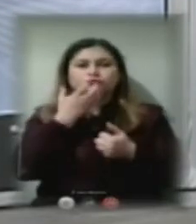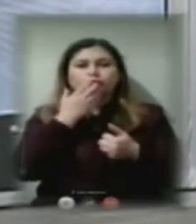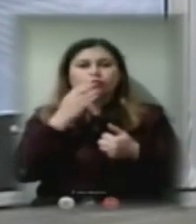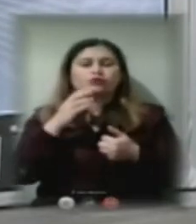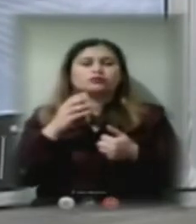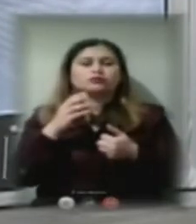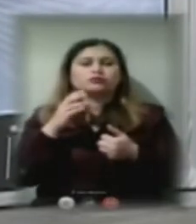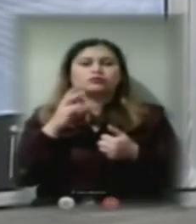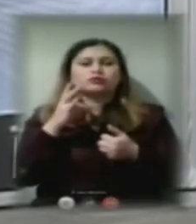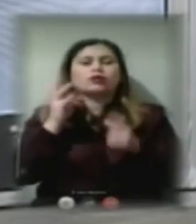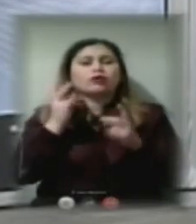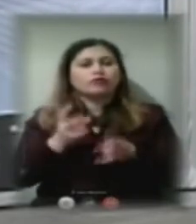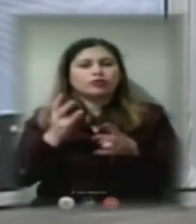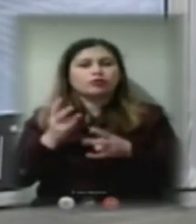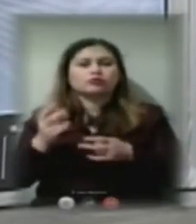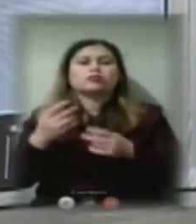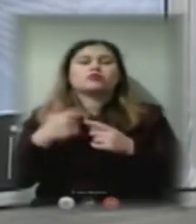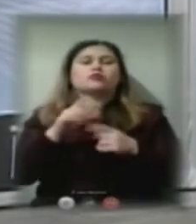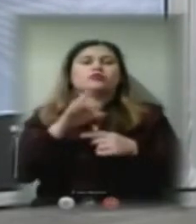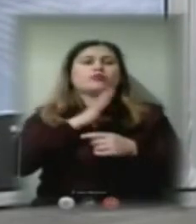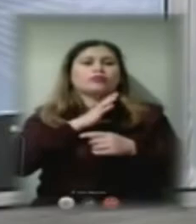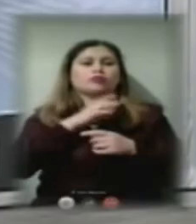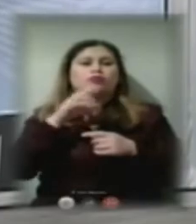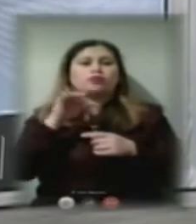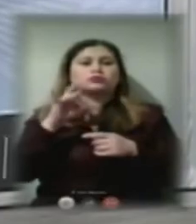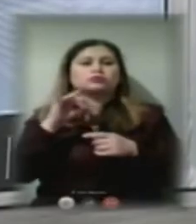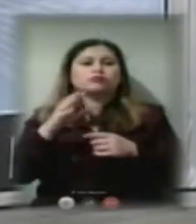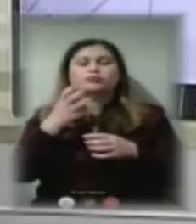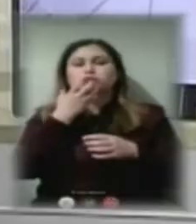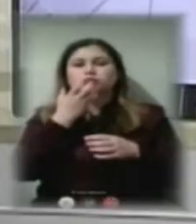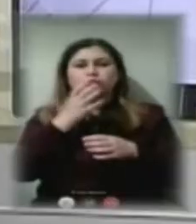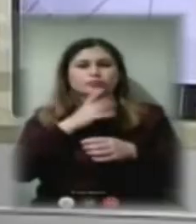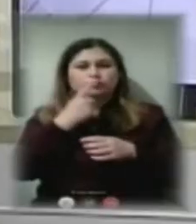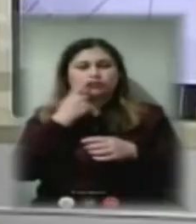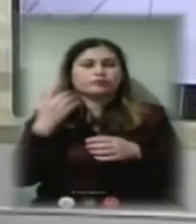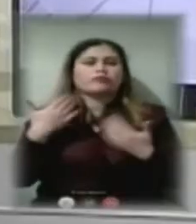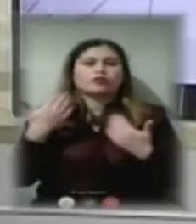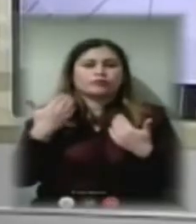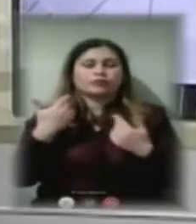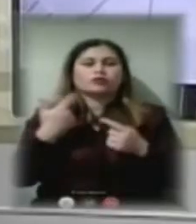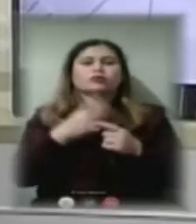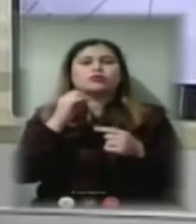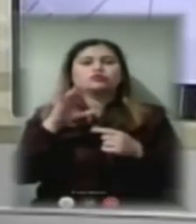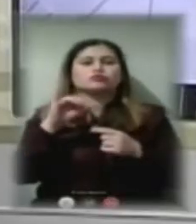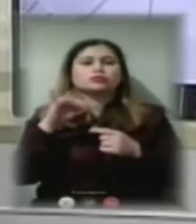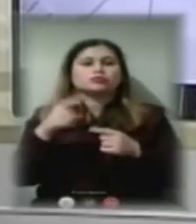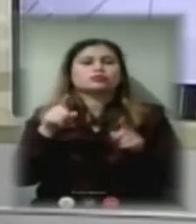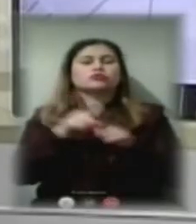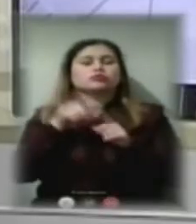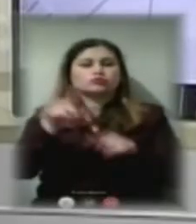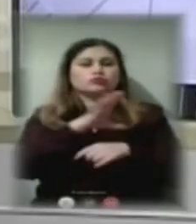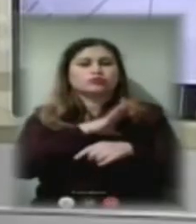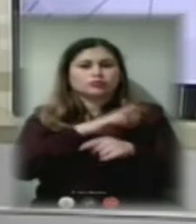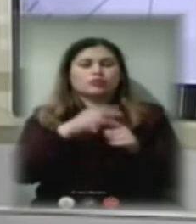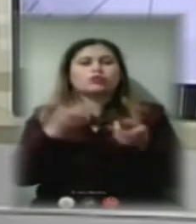аварія, острів у нас був без тепла цими вихідними. На Шуменському на тому ж так само залишалося